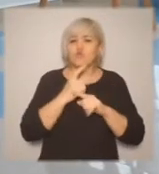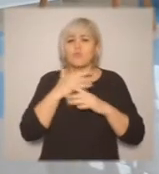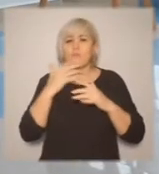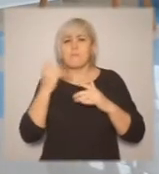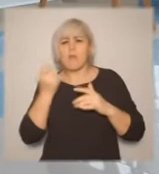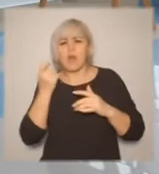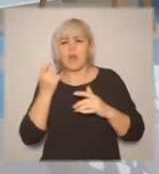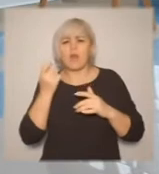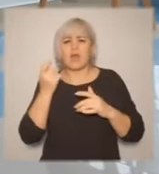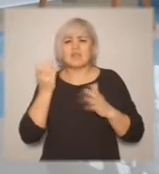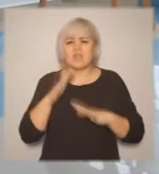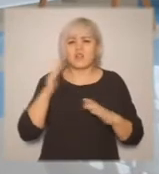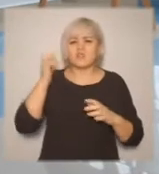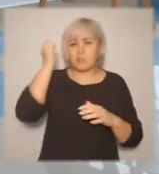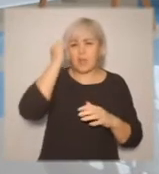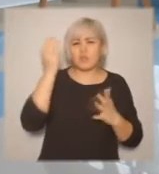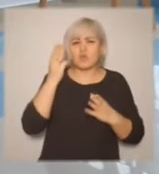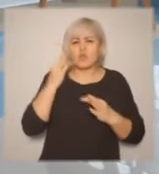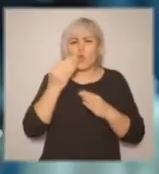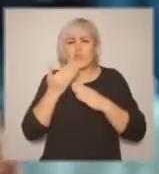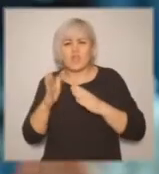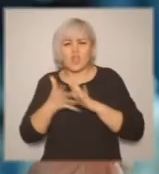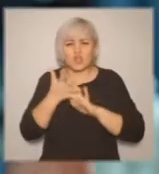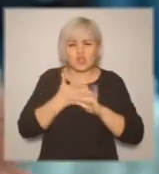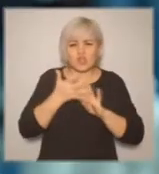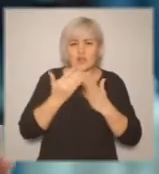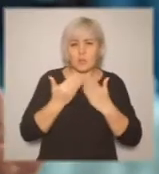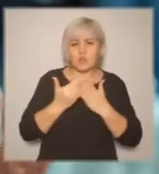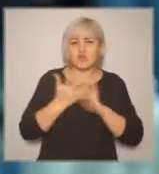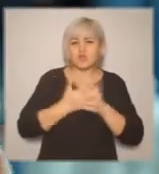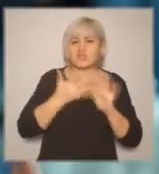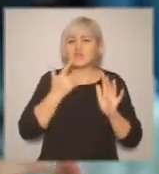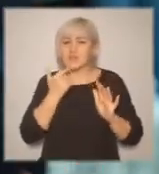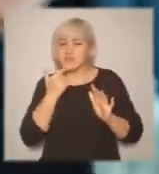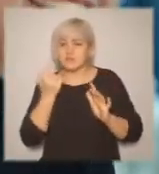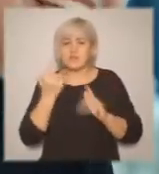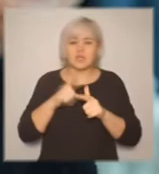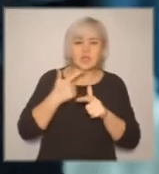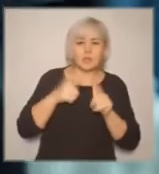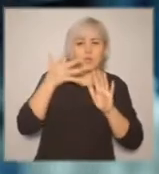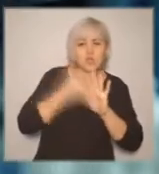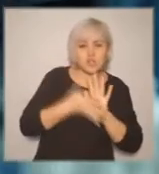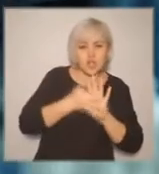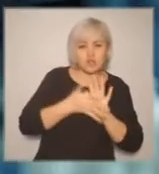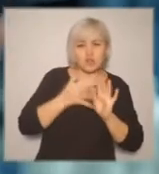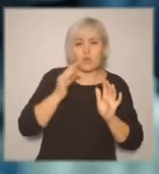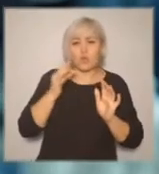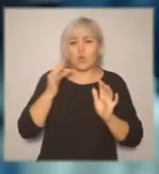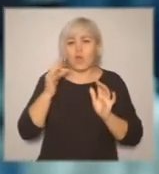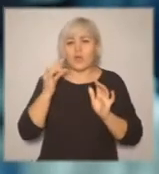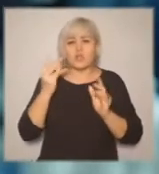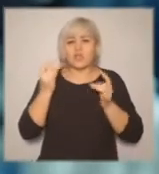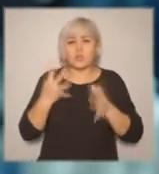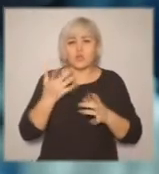красный или прозрачный. Они просто очень красивые, они мне очень нравились. Я их запомнила, до сих пор